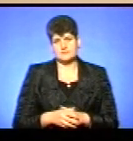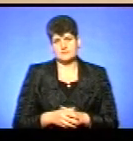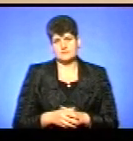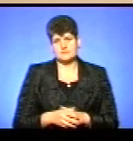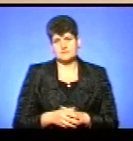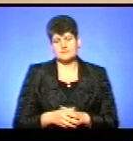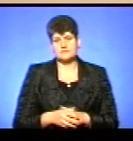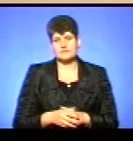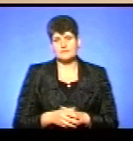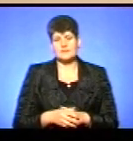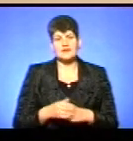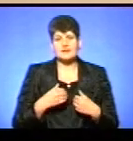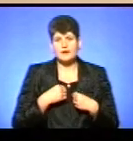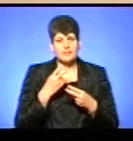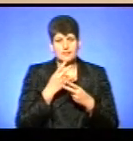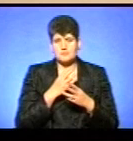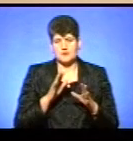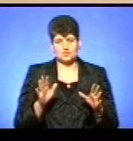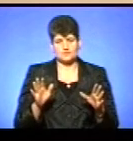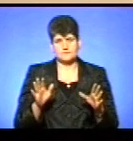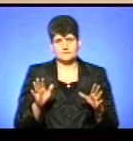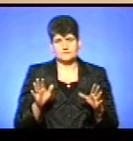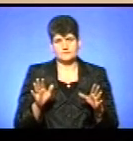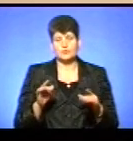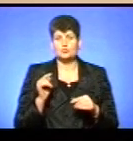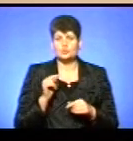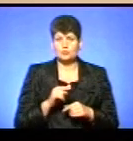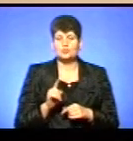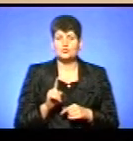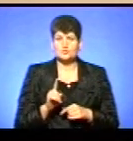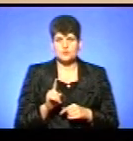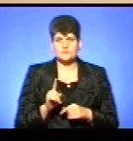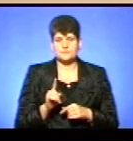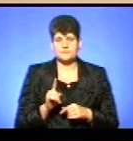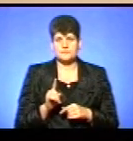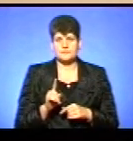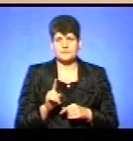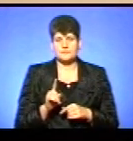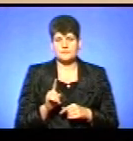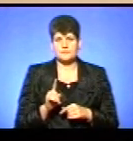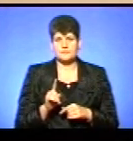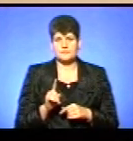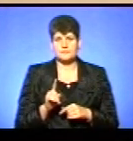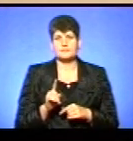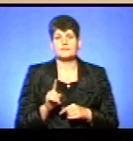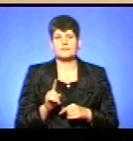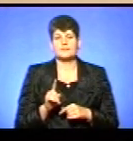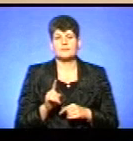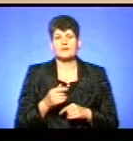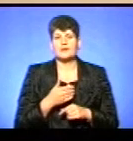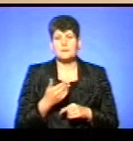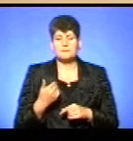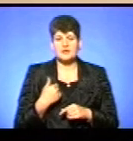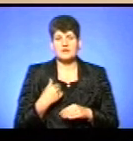Я не бачу, тому що ми видимо